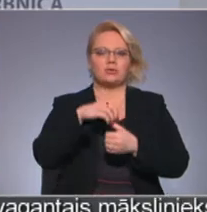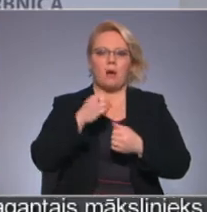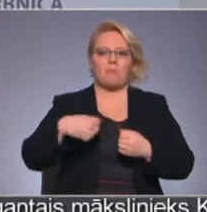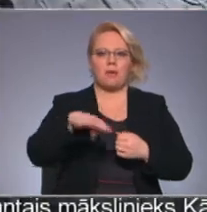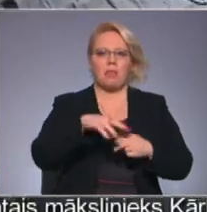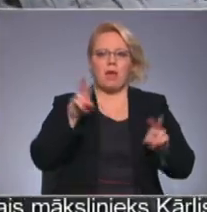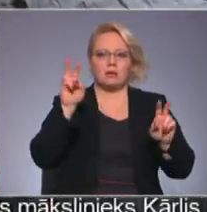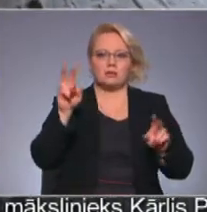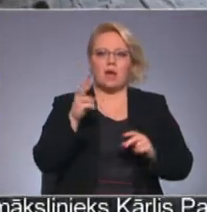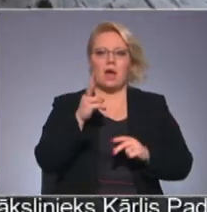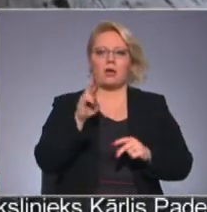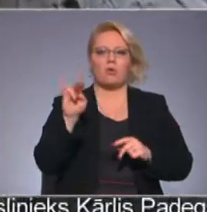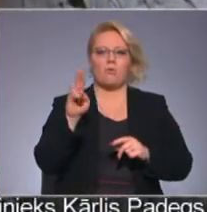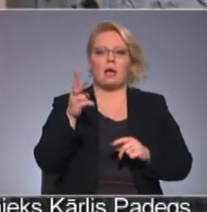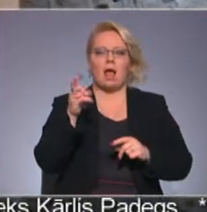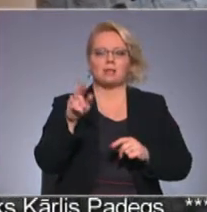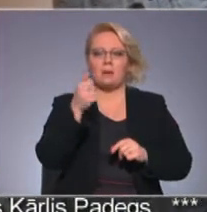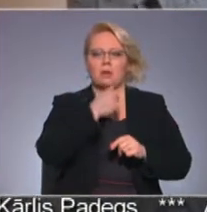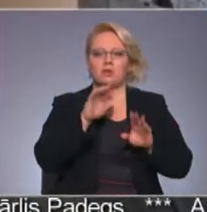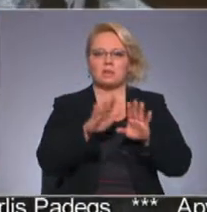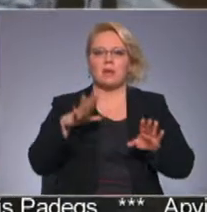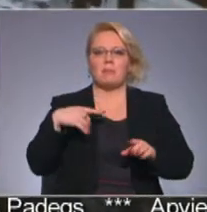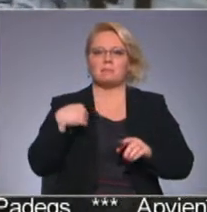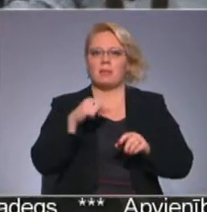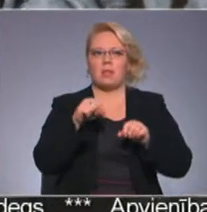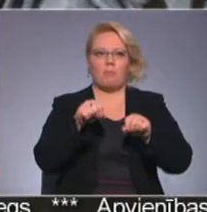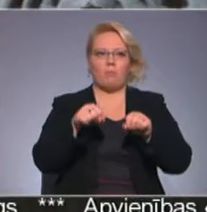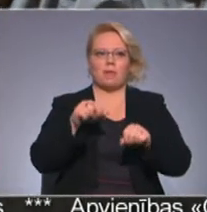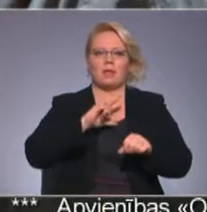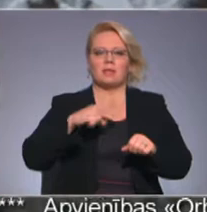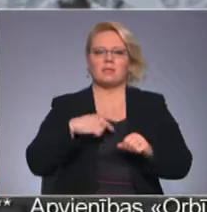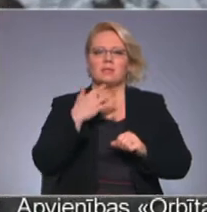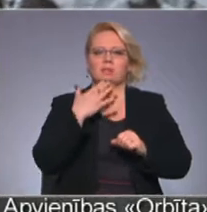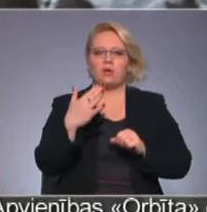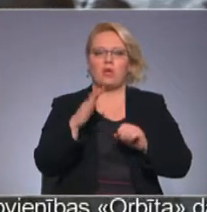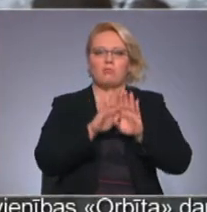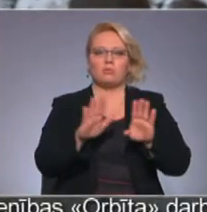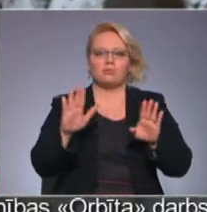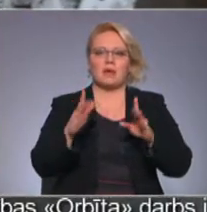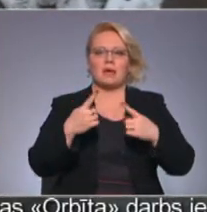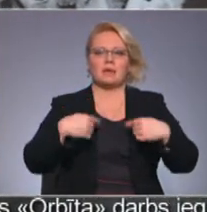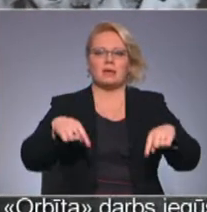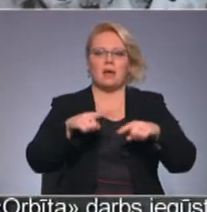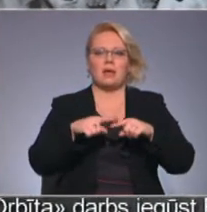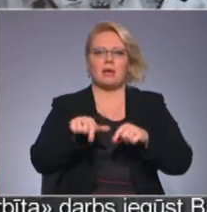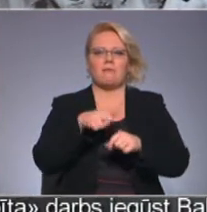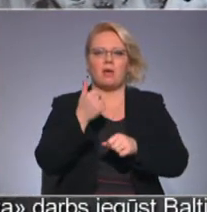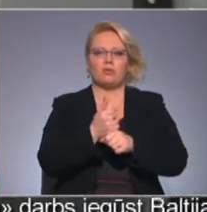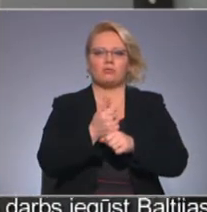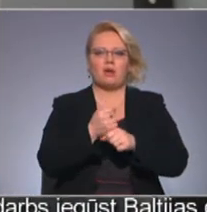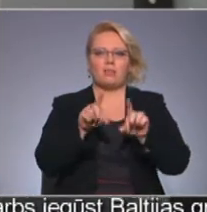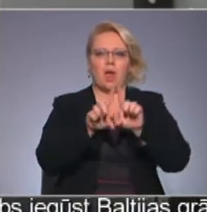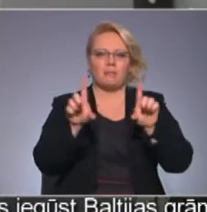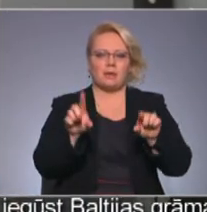Gintars Krumhauts par personāla izstādi, kāpēc tu mani nepamodināji Latvijas Nacionālā mākslas muzeja izstājuši zāles arsenāls radošajā darbnīcā.